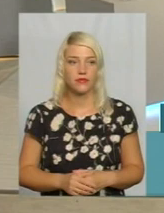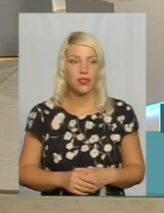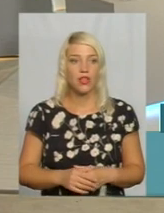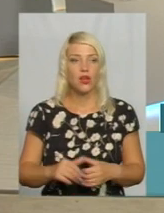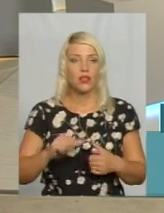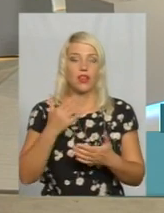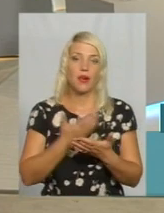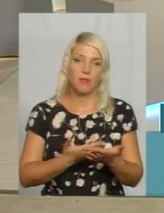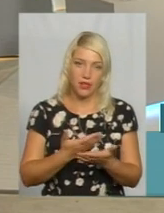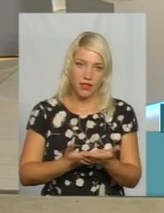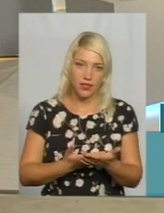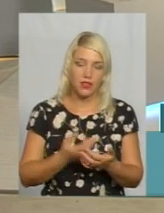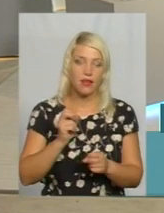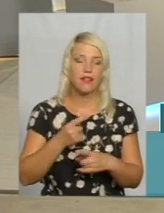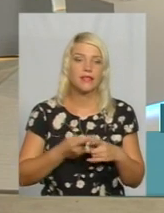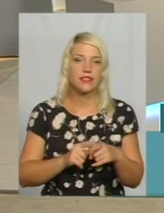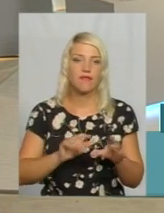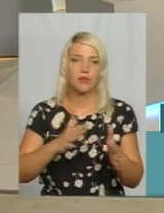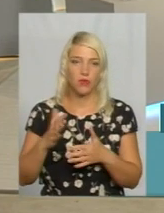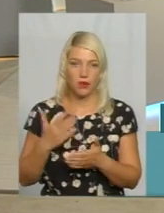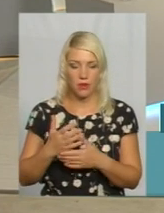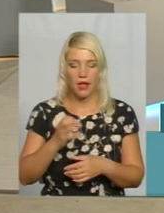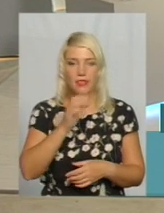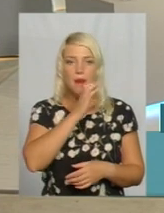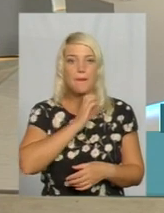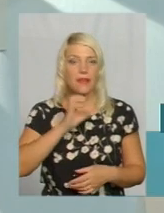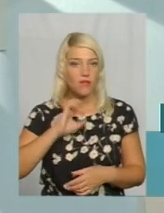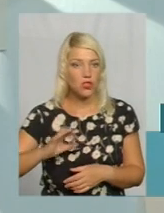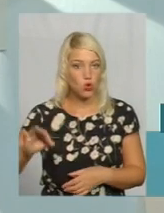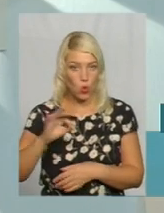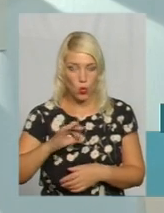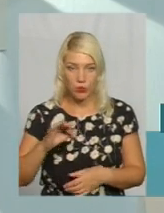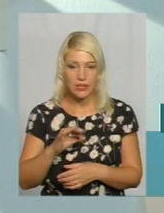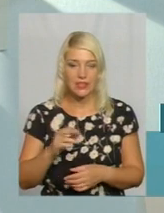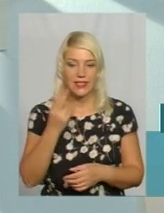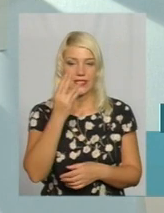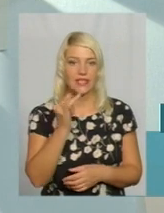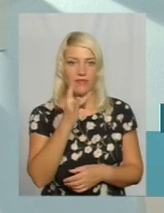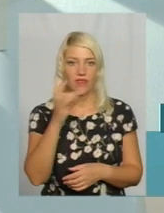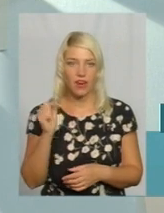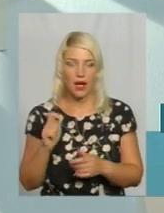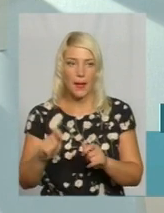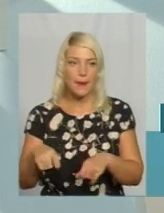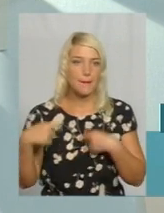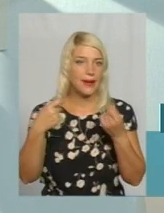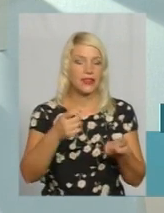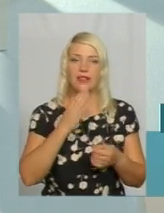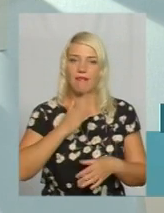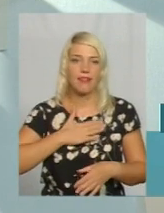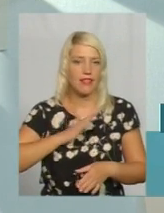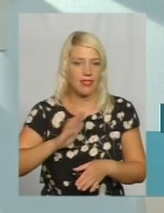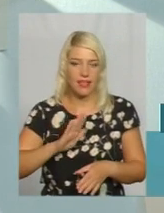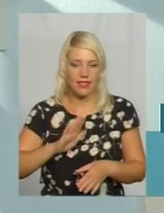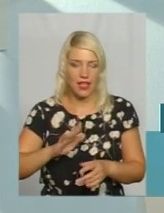Зокрема, наприклад, чому воно так відбувається? На Північ області цифровий сигнал подається не з наших передавачів, які